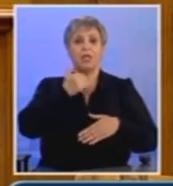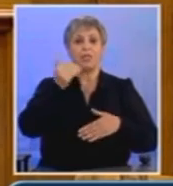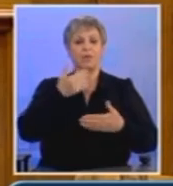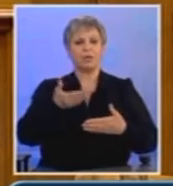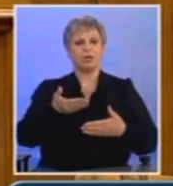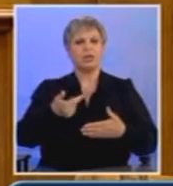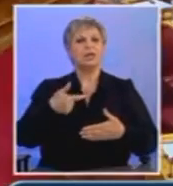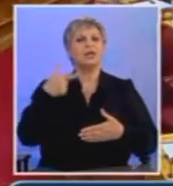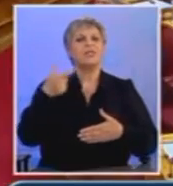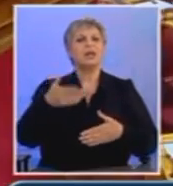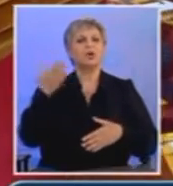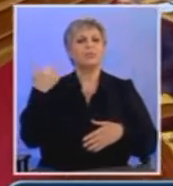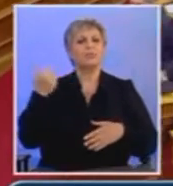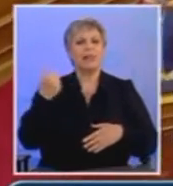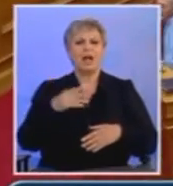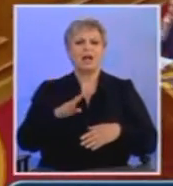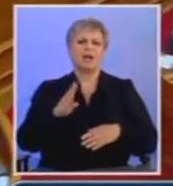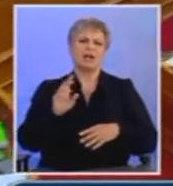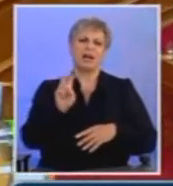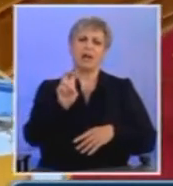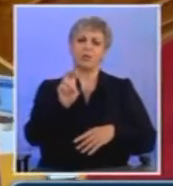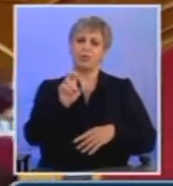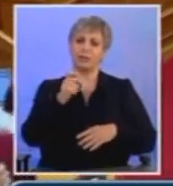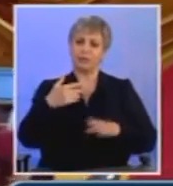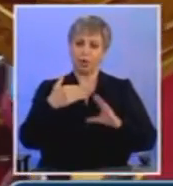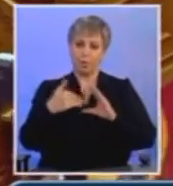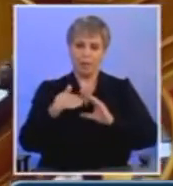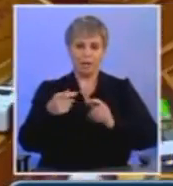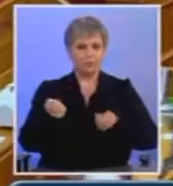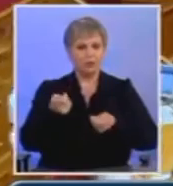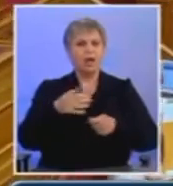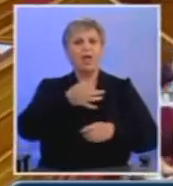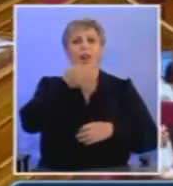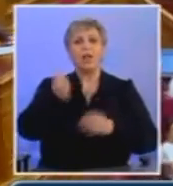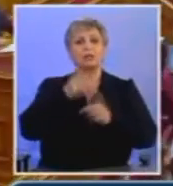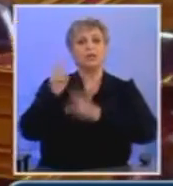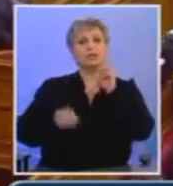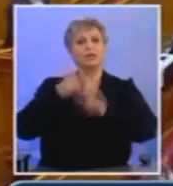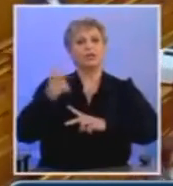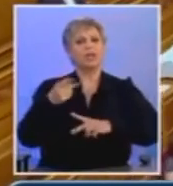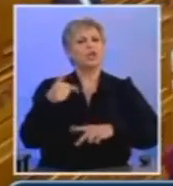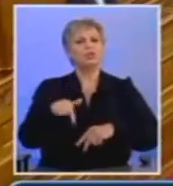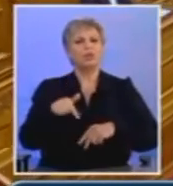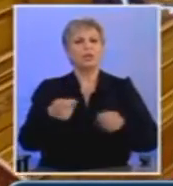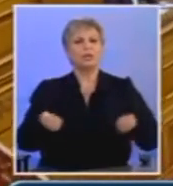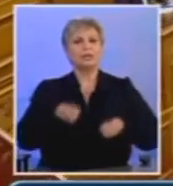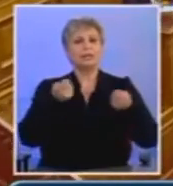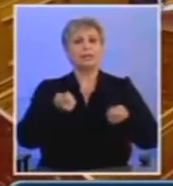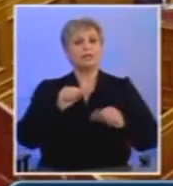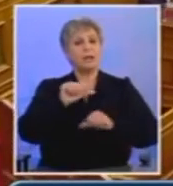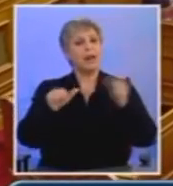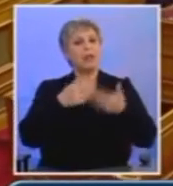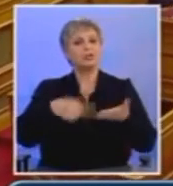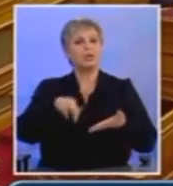χαρδούβελοι. Αφήστε λοιπόν τα μισόλογα και πείτε καθαρά στο λαό σε ποια χέρια θα βρεθούν τα